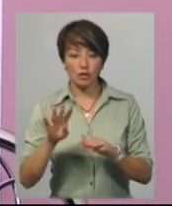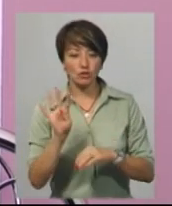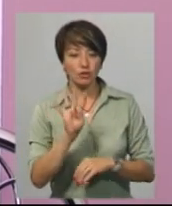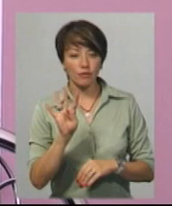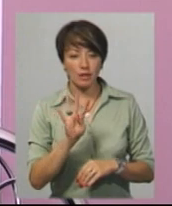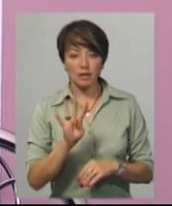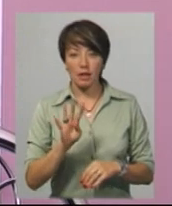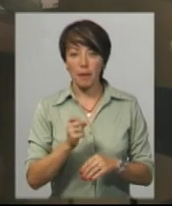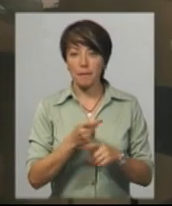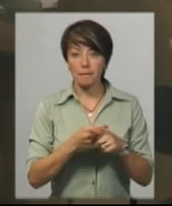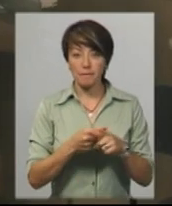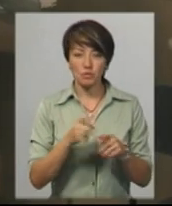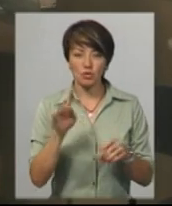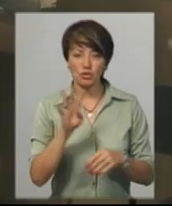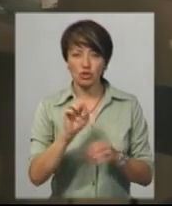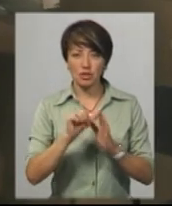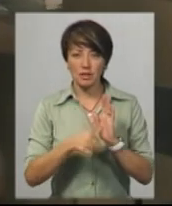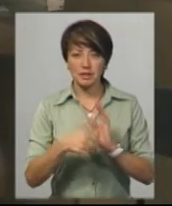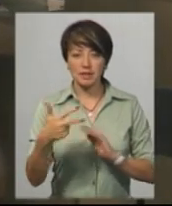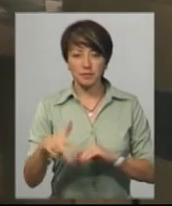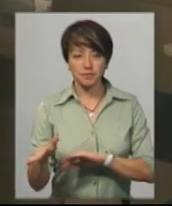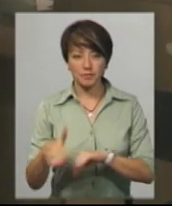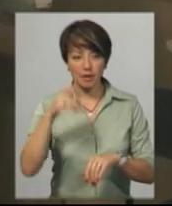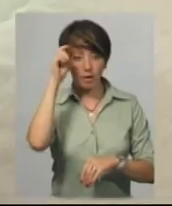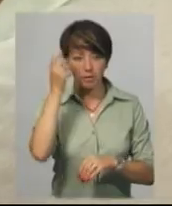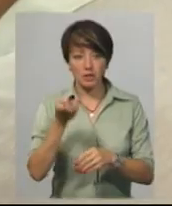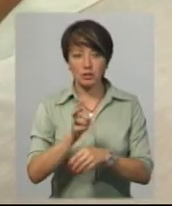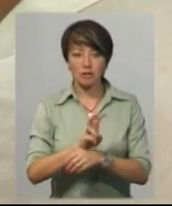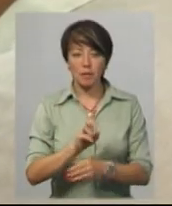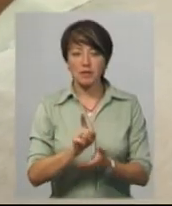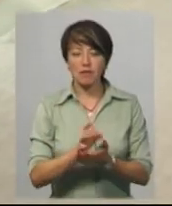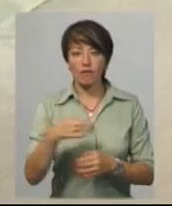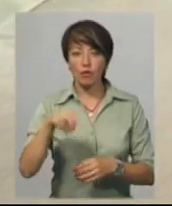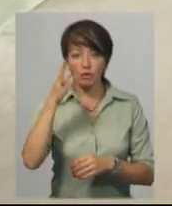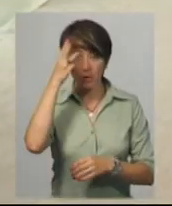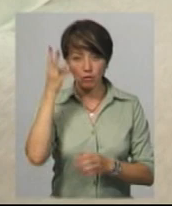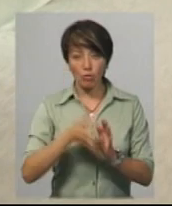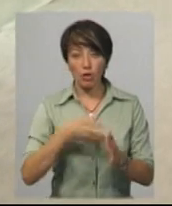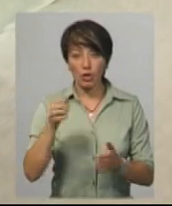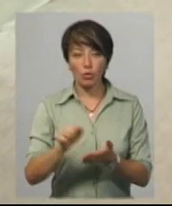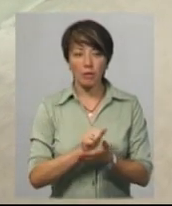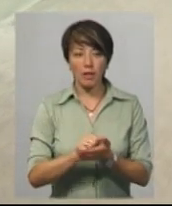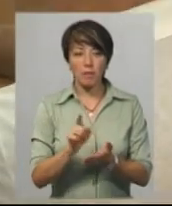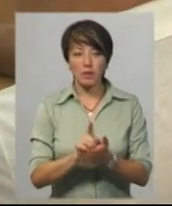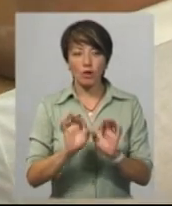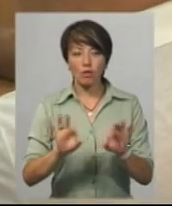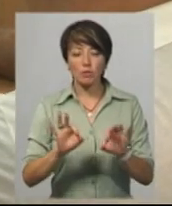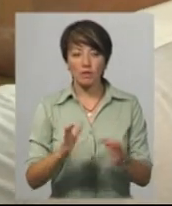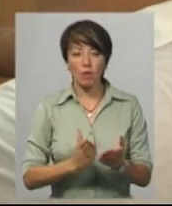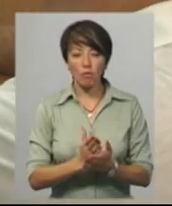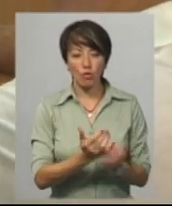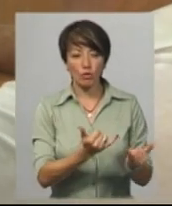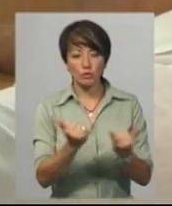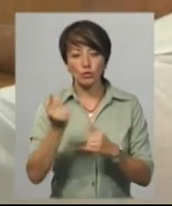-й, навіть на півп'яту. Віктор Чернюк прийшов до пенсійного фонду в міста Хмельницького, аби подати документи на пенсію. Розповідає, про послугу